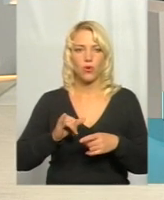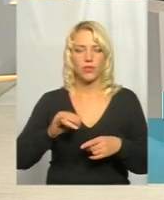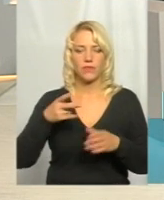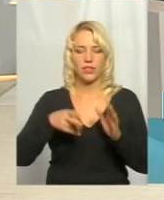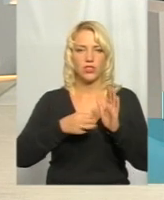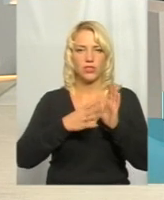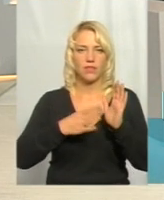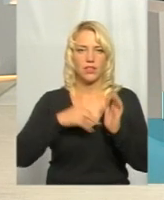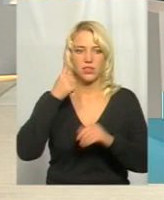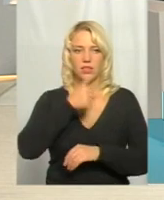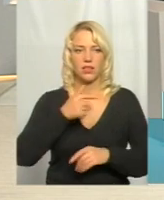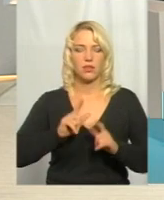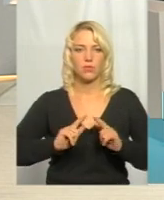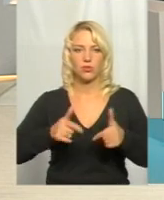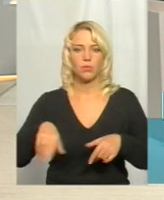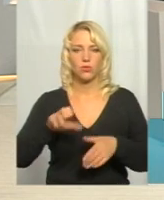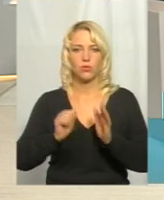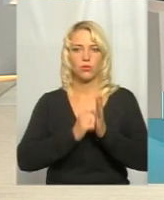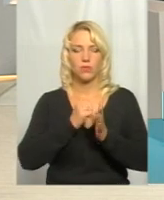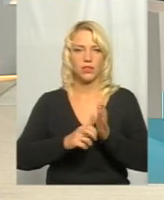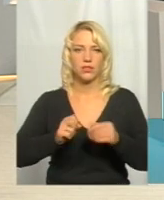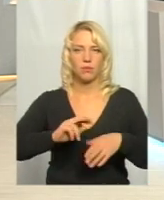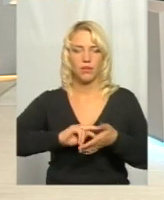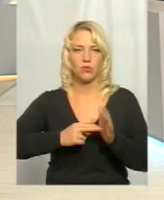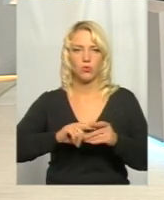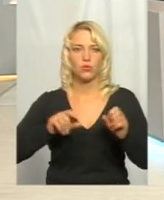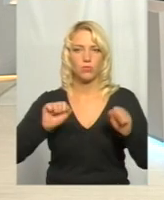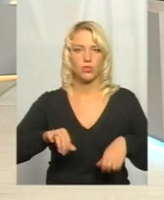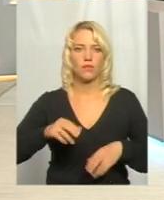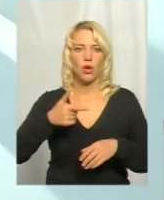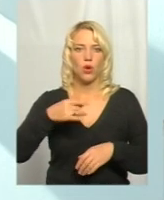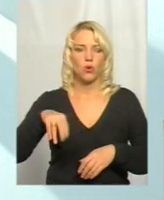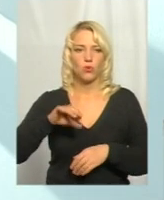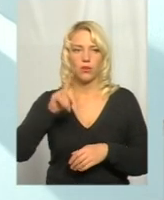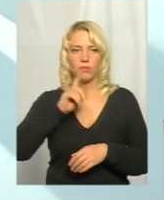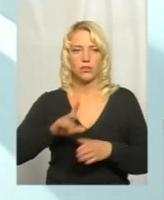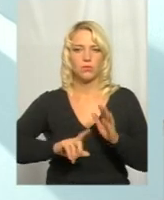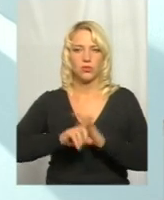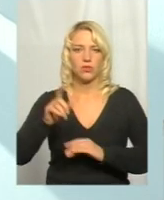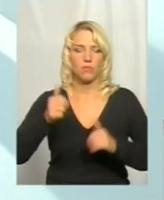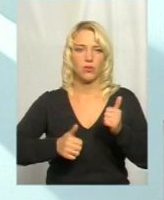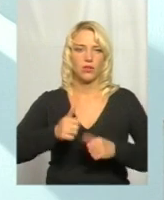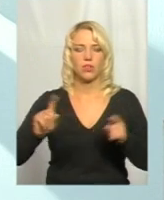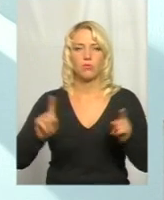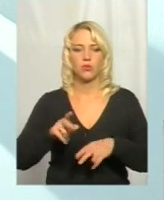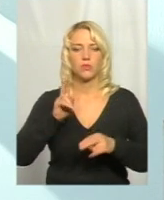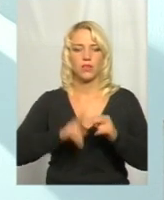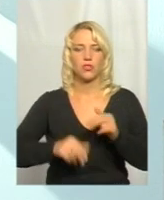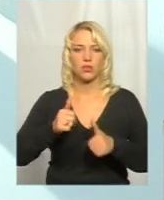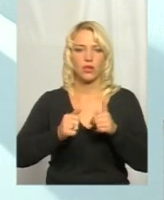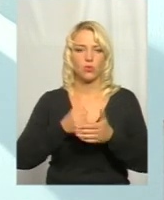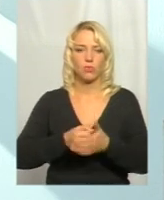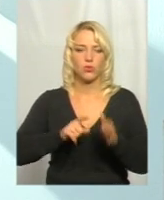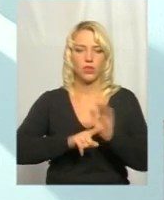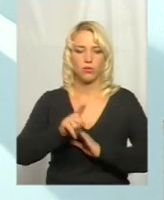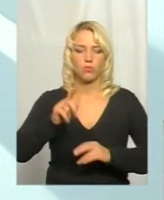приступили до відбування проєктно-кошторисної документації і плануємо, що, можливо, в грудні місяці ми вже розпочнемо тендери, щоб закінчити тендери до початку